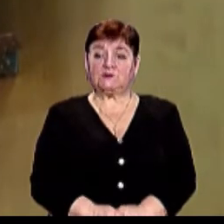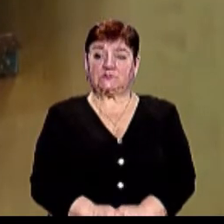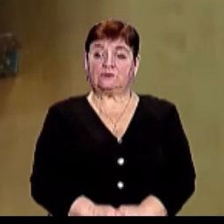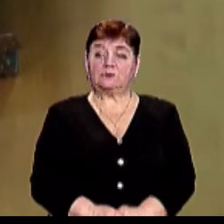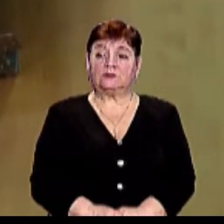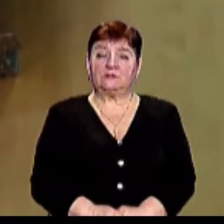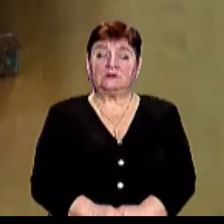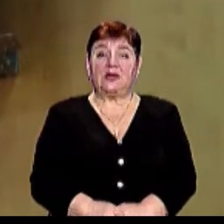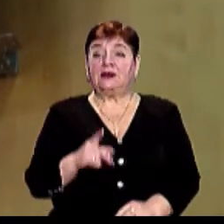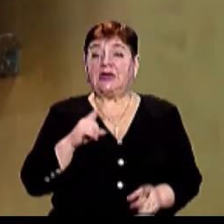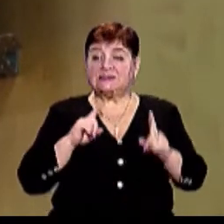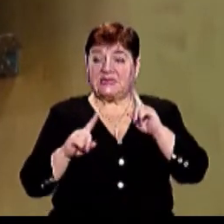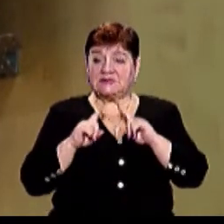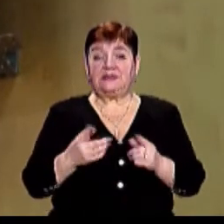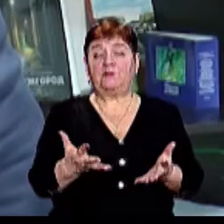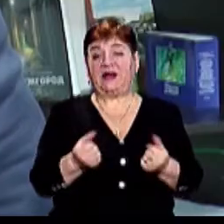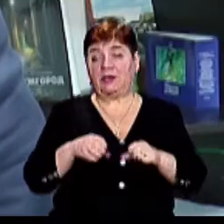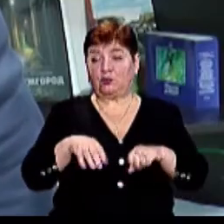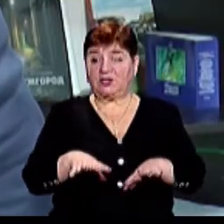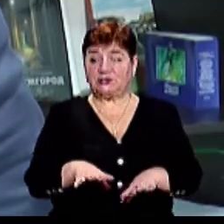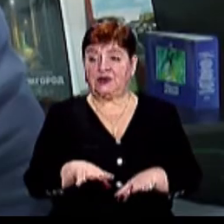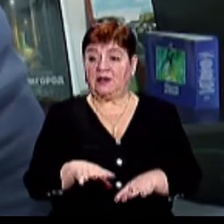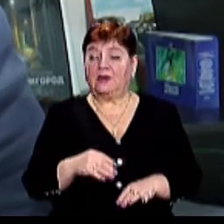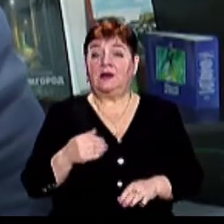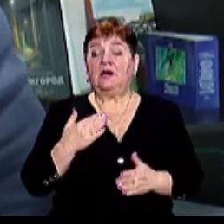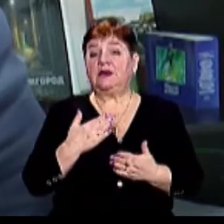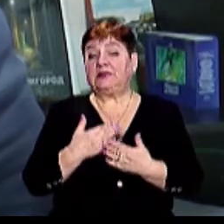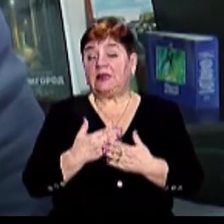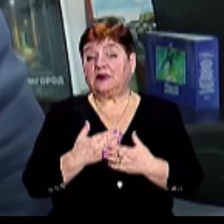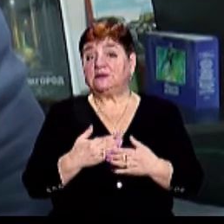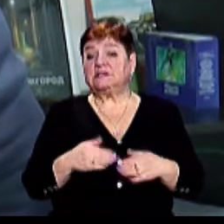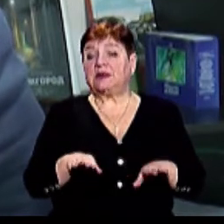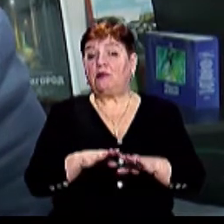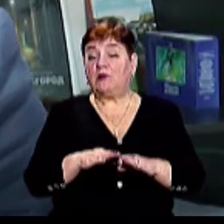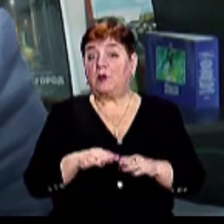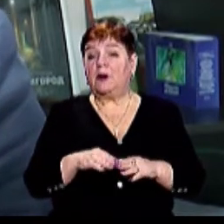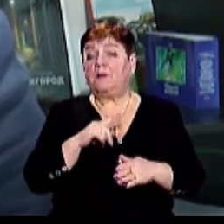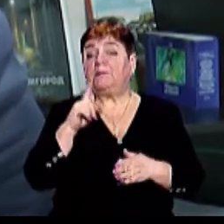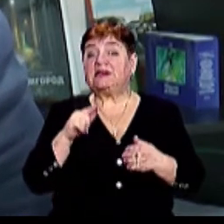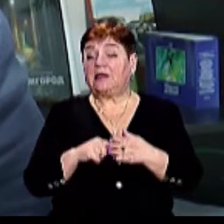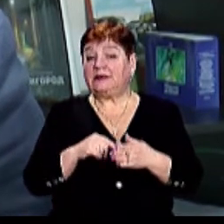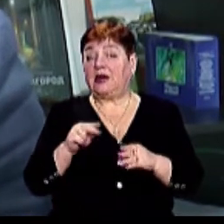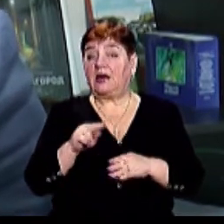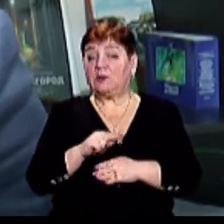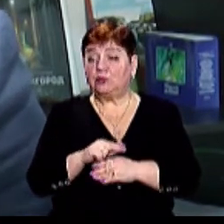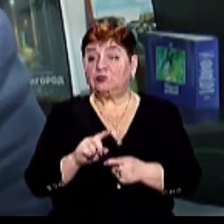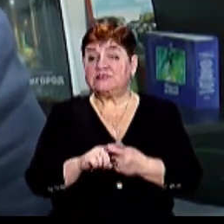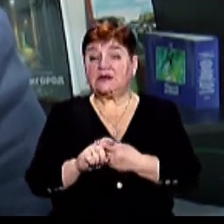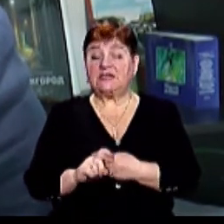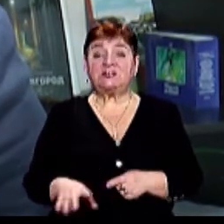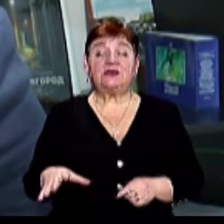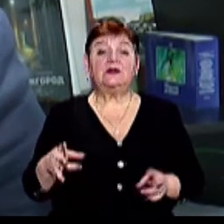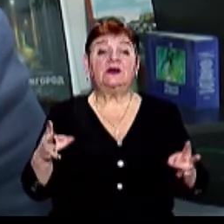Ви задані за всі вирішення прийнято? В рамках капітального ремонту історичних приміщень в нашому місті вважаю, що це потрібно